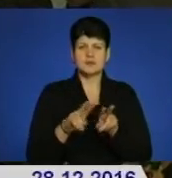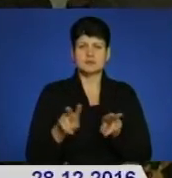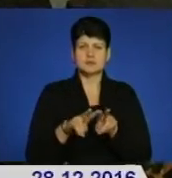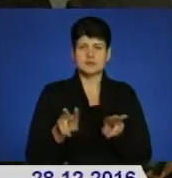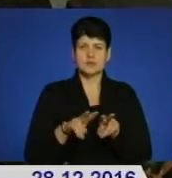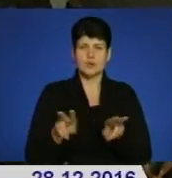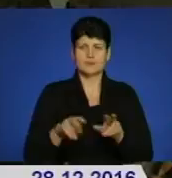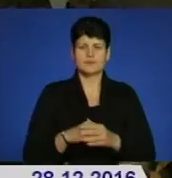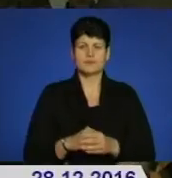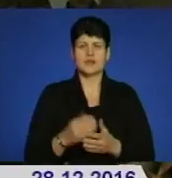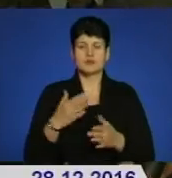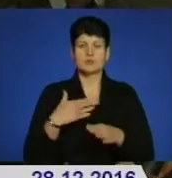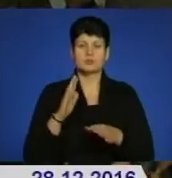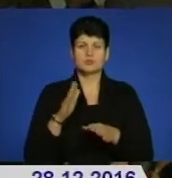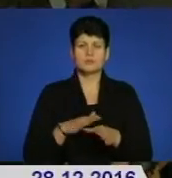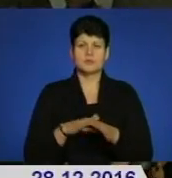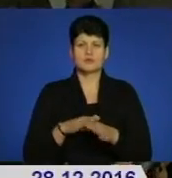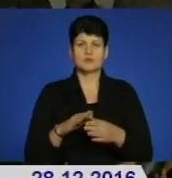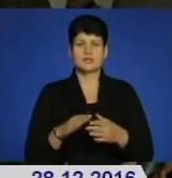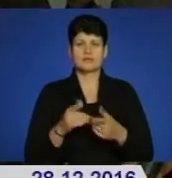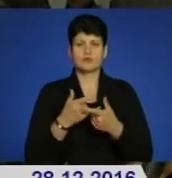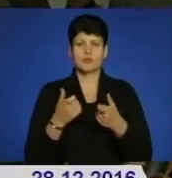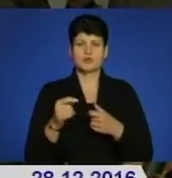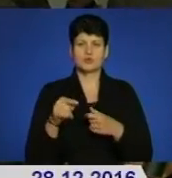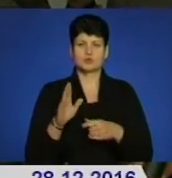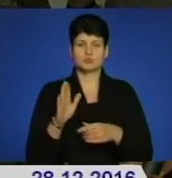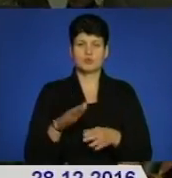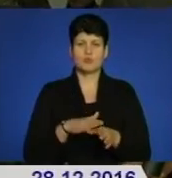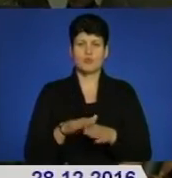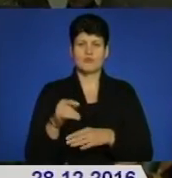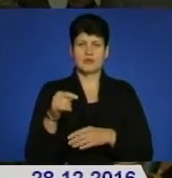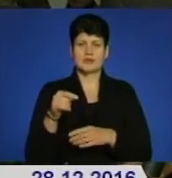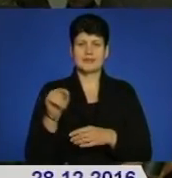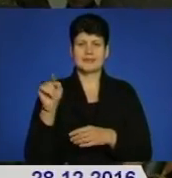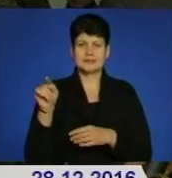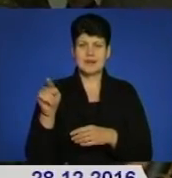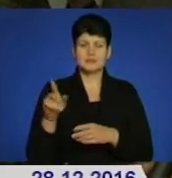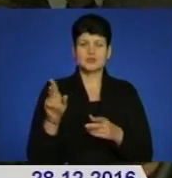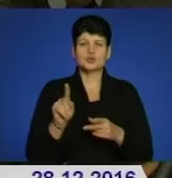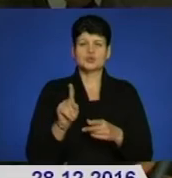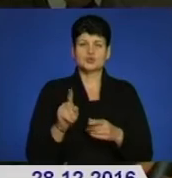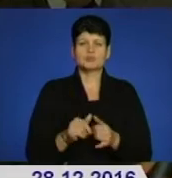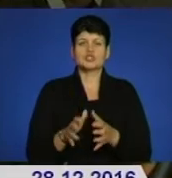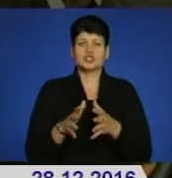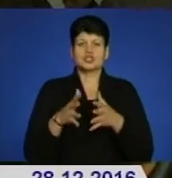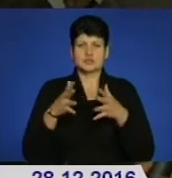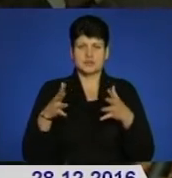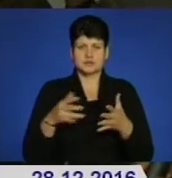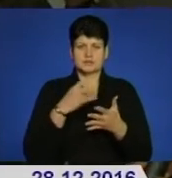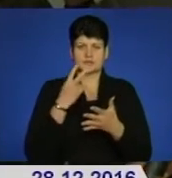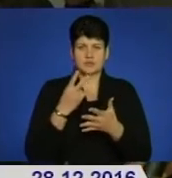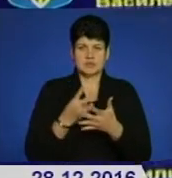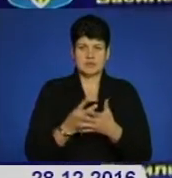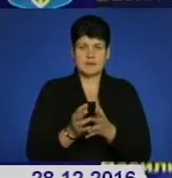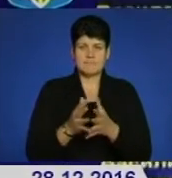Якщо ми будемо наповняти інформацію тут, то ми будемо її поповняти і там, щоб якомога ширше висвітлювати і